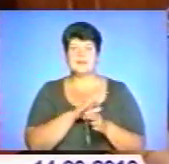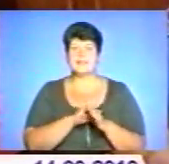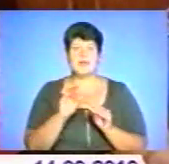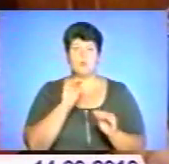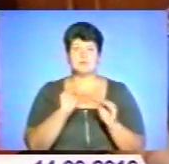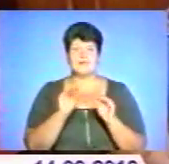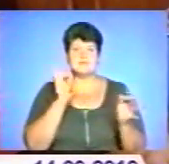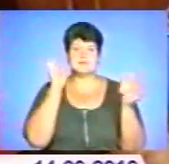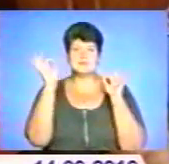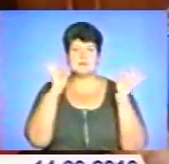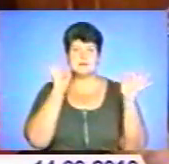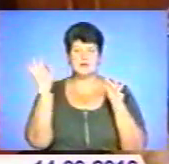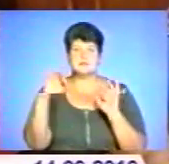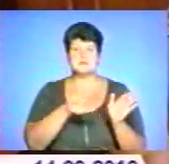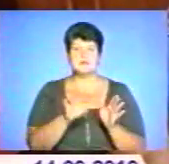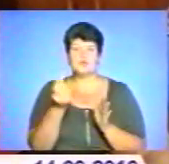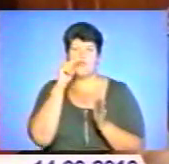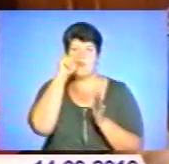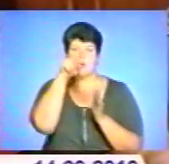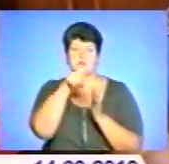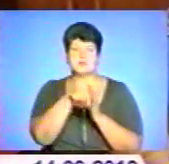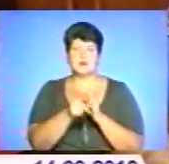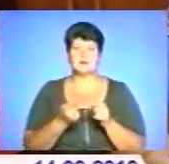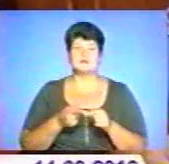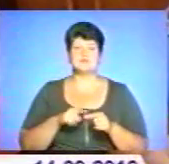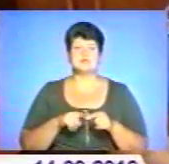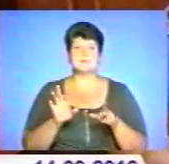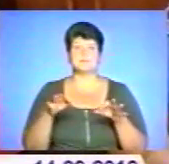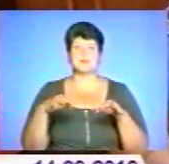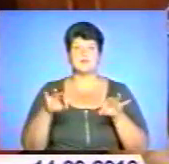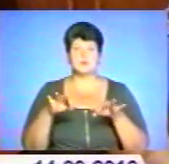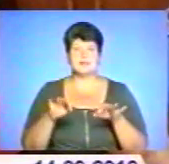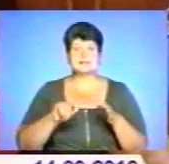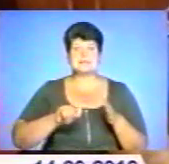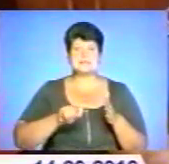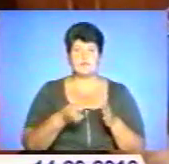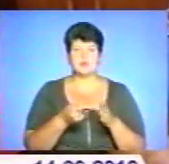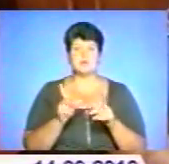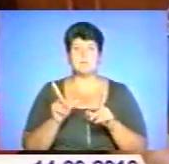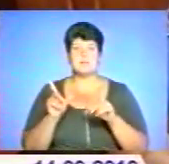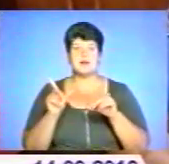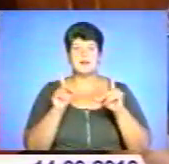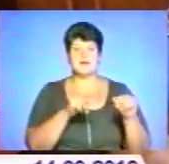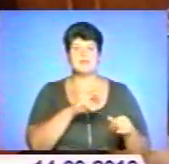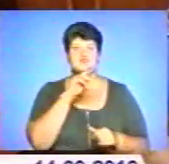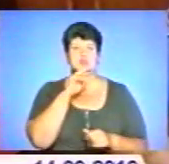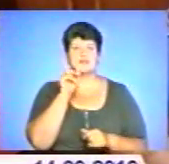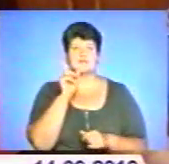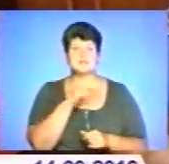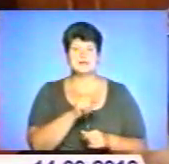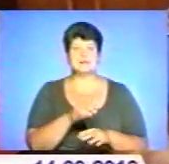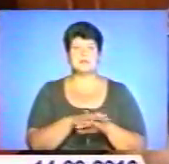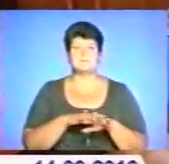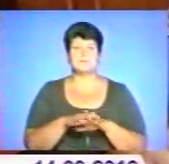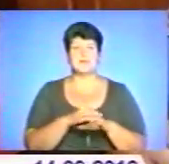сигналізацією, після чого проникали вищевказаний автомобіль, заводили його, переганяли в місто Чернівці на автори,